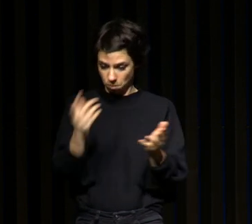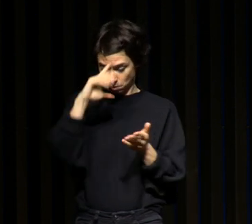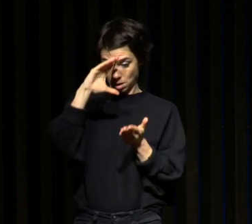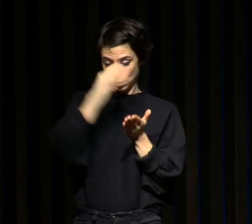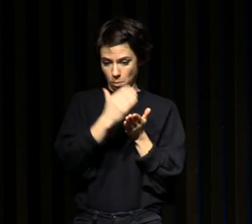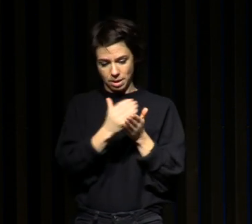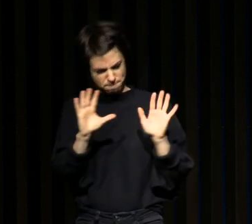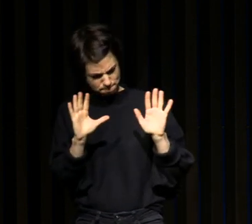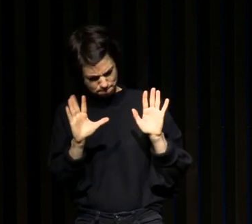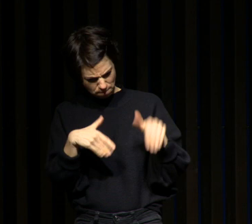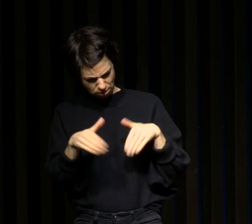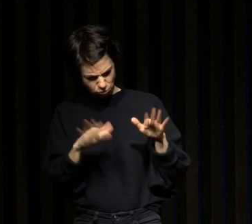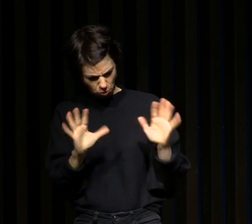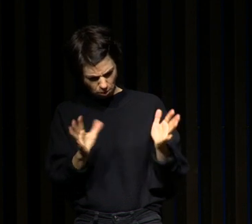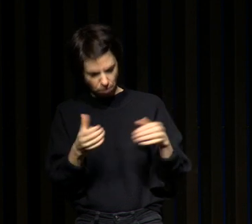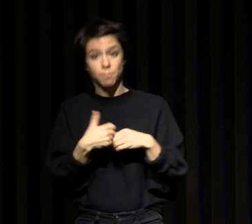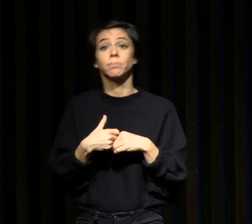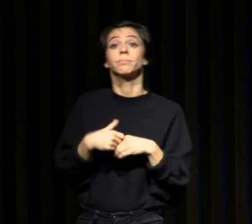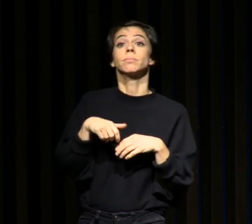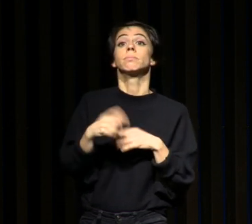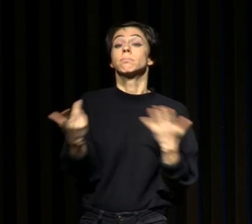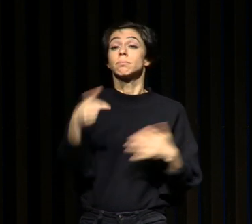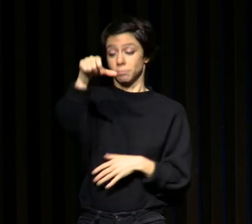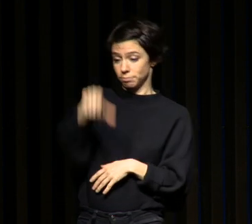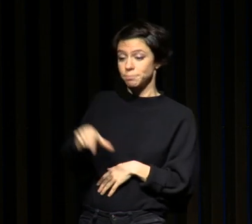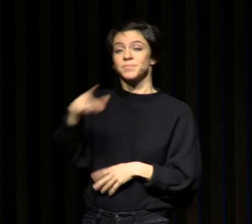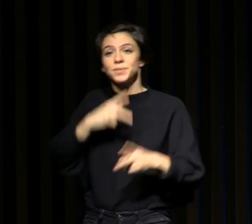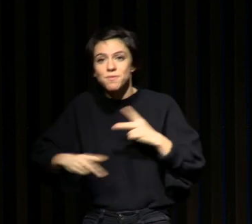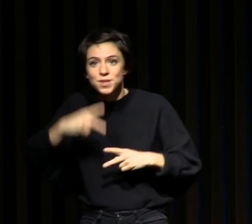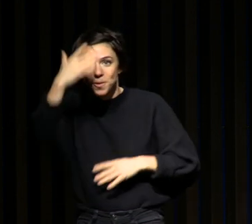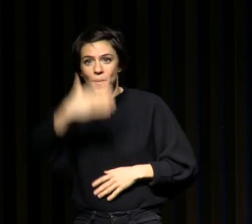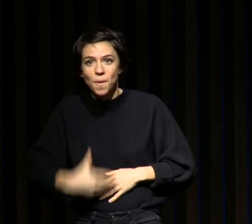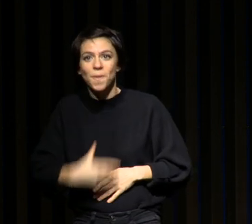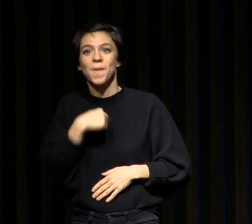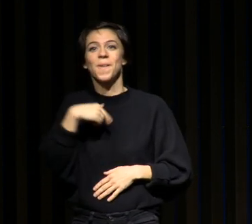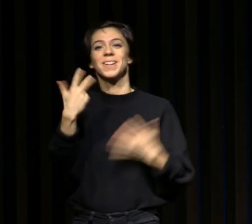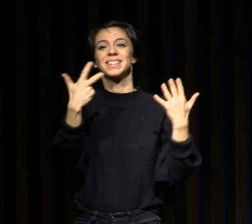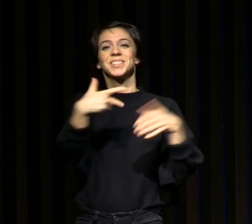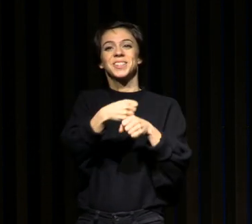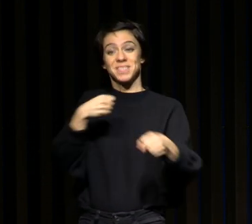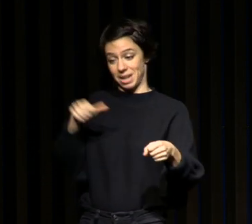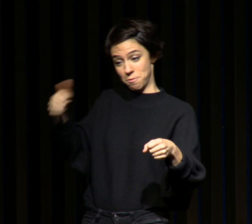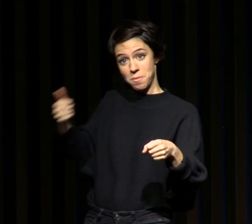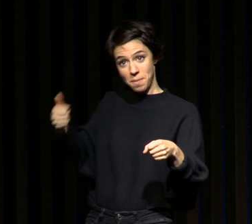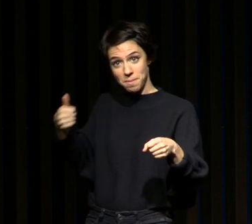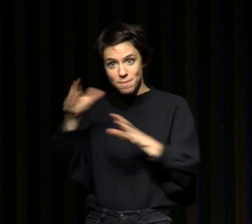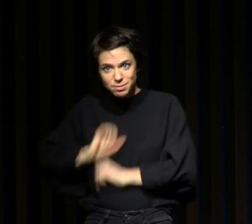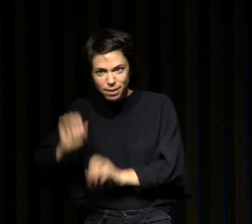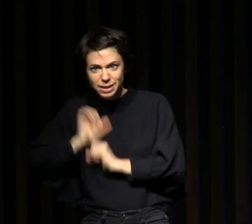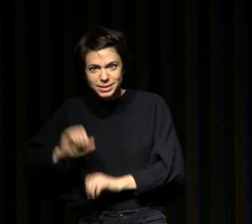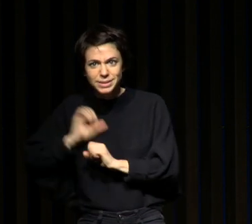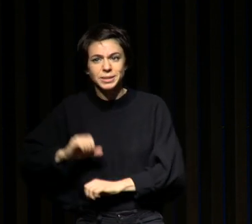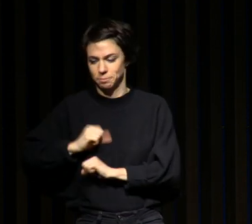un physiologiste au 18e siècle et qui, en fait, a pris une plante verte. Il l'a mise devant la fenêtre